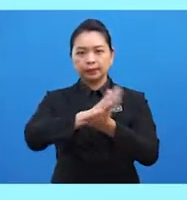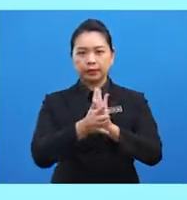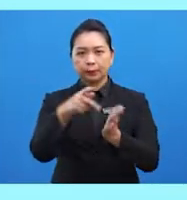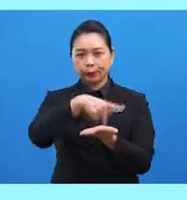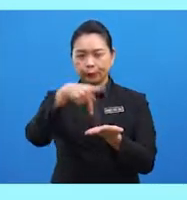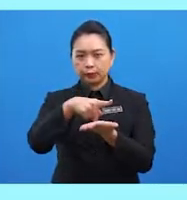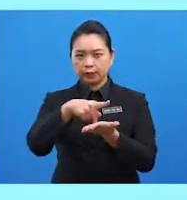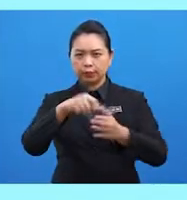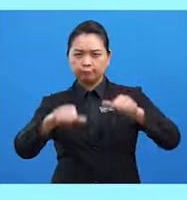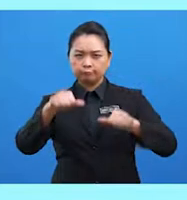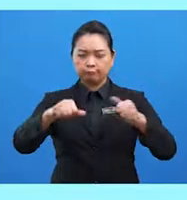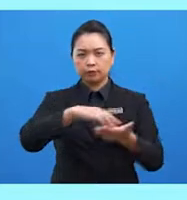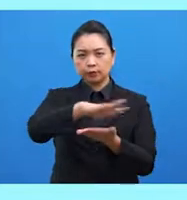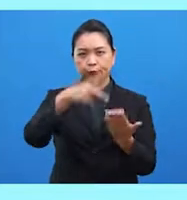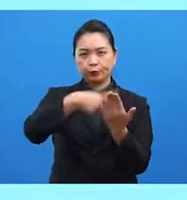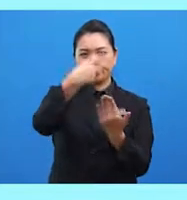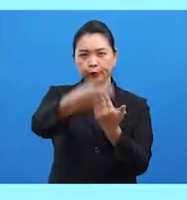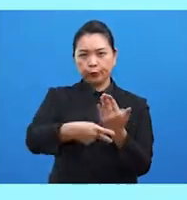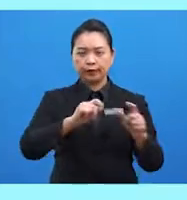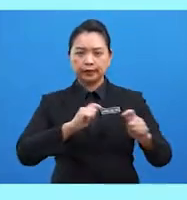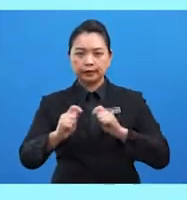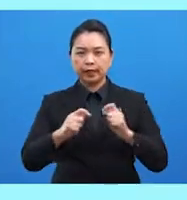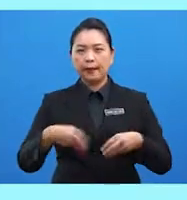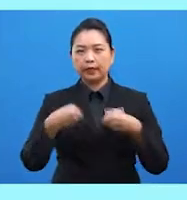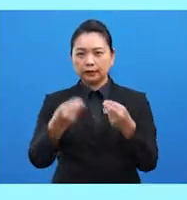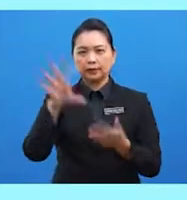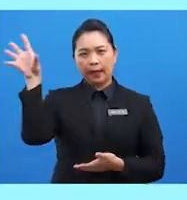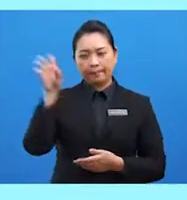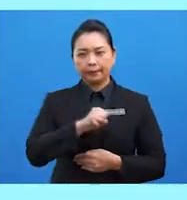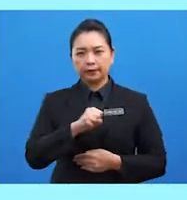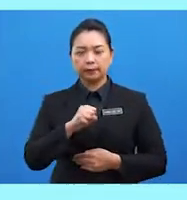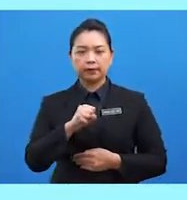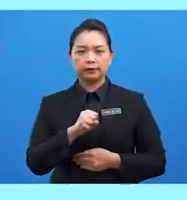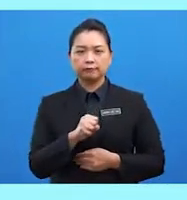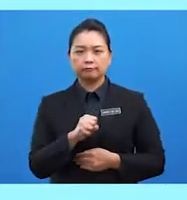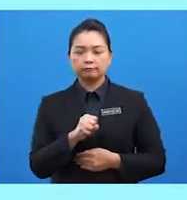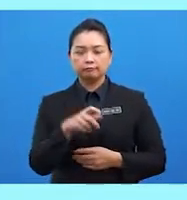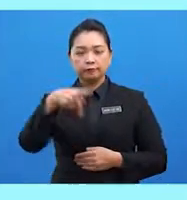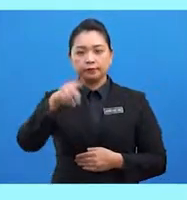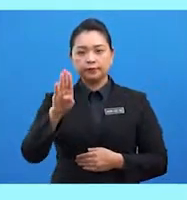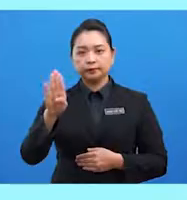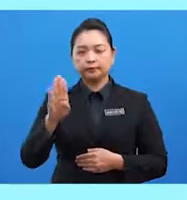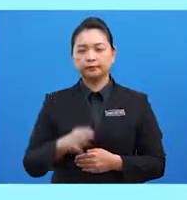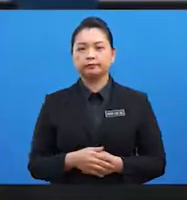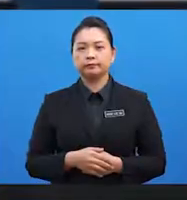penyelaras semua program tindakan bagi mencapai matlamat PBB.